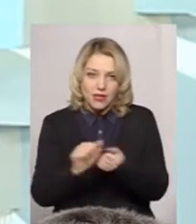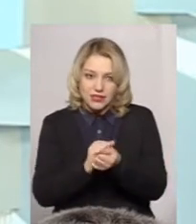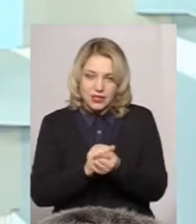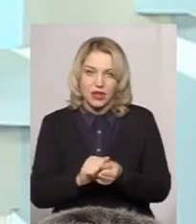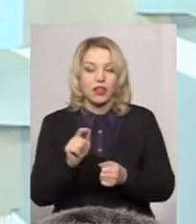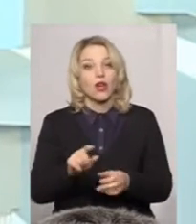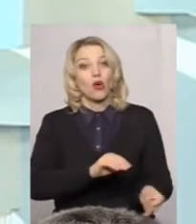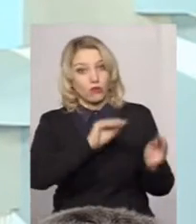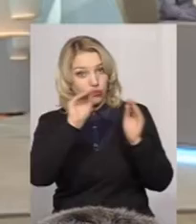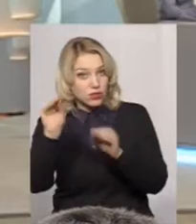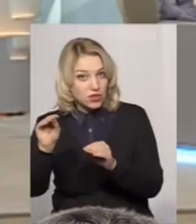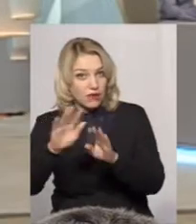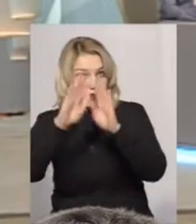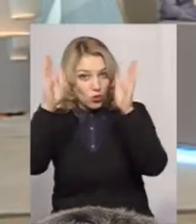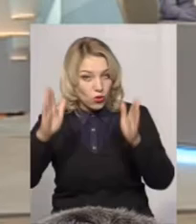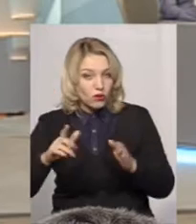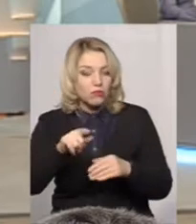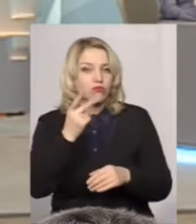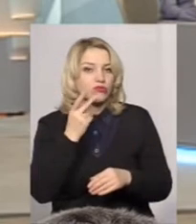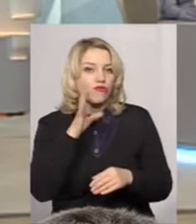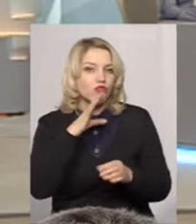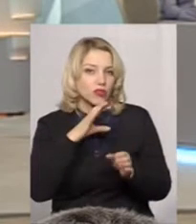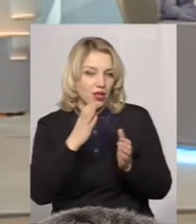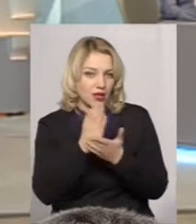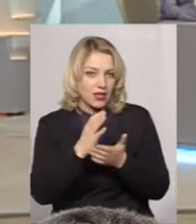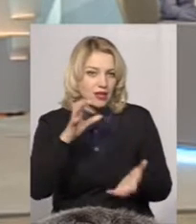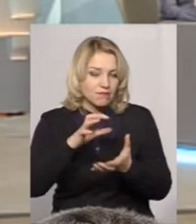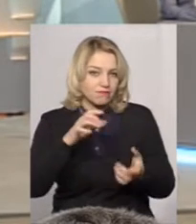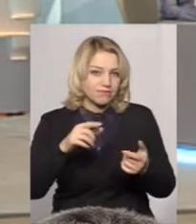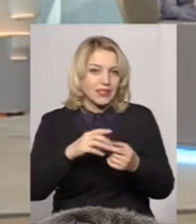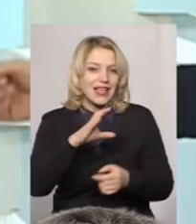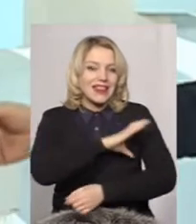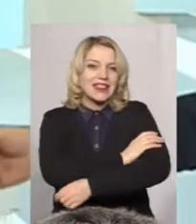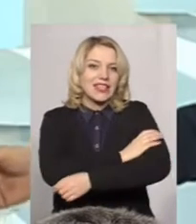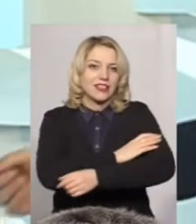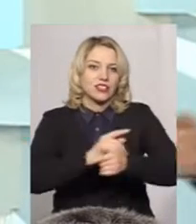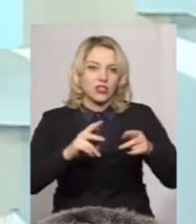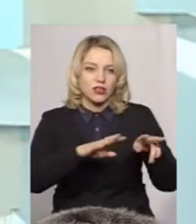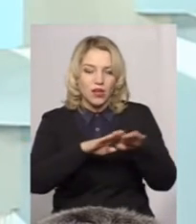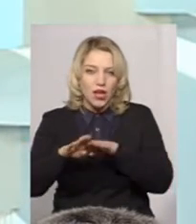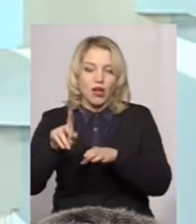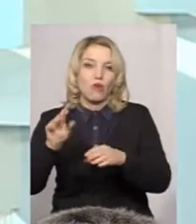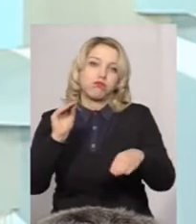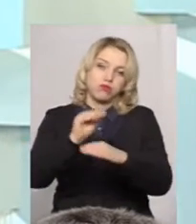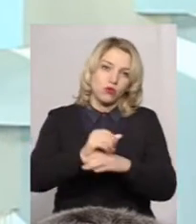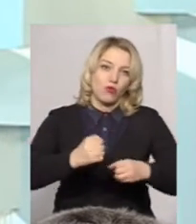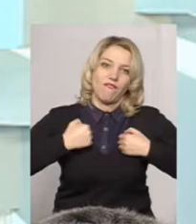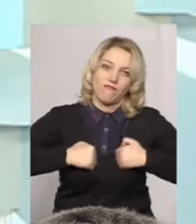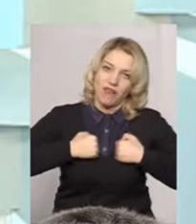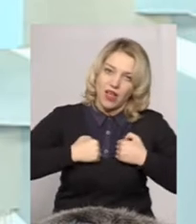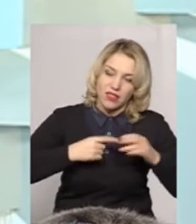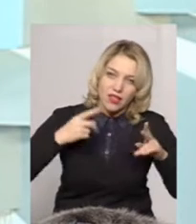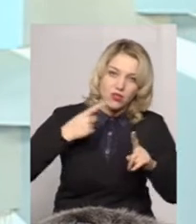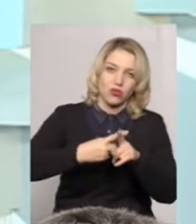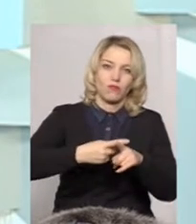поставите колонку, постійний тиск води. Поставите колонку, у з'явиться гаряча вода, ви добудуєте душ чи ванну до своєї хати,